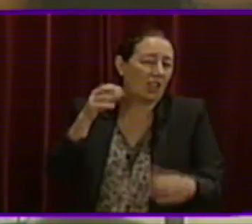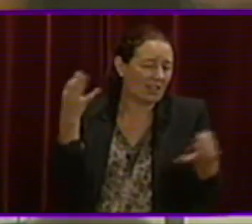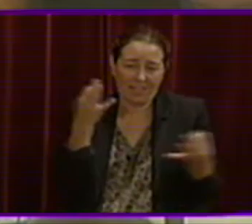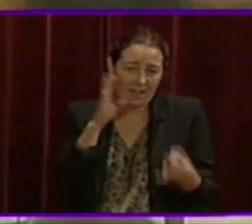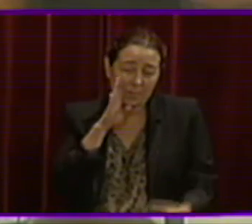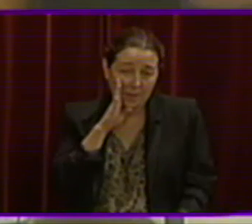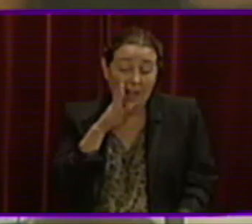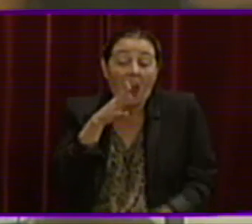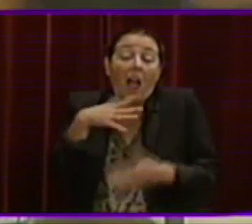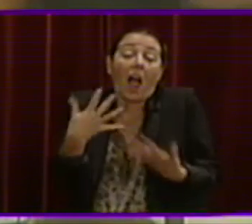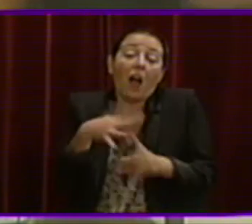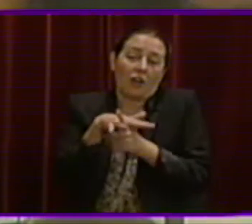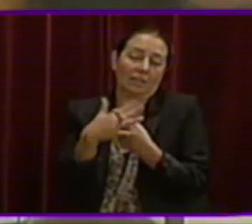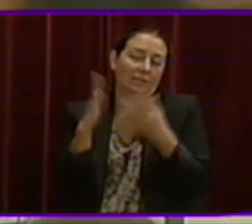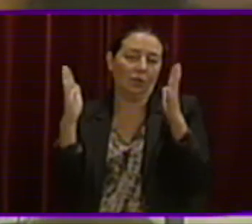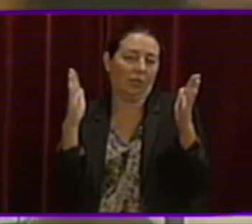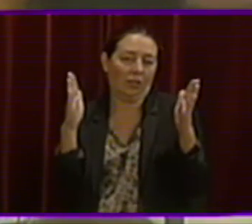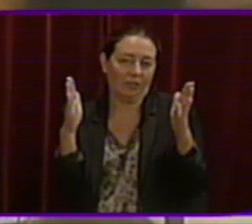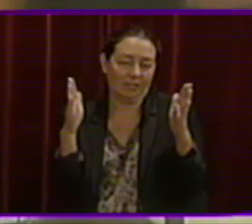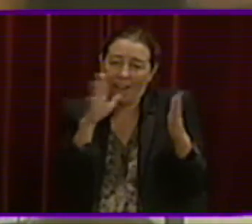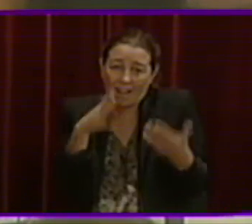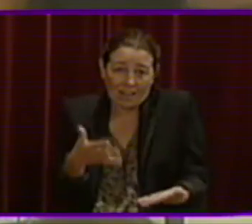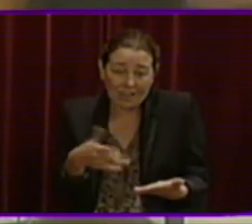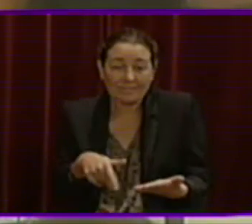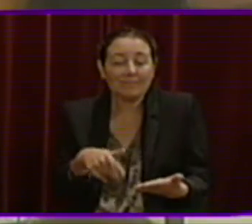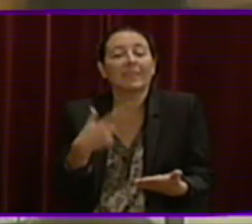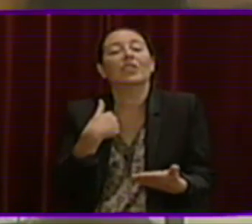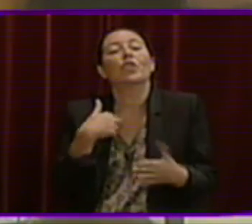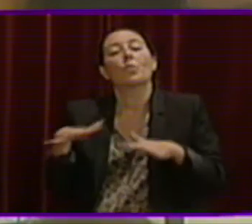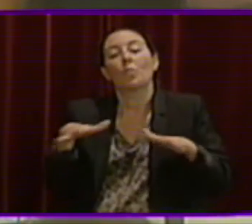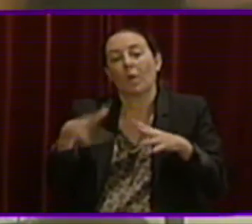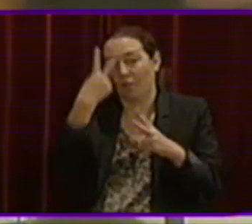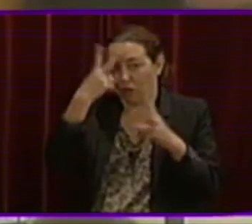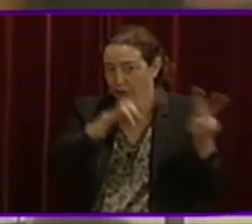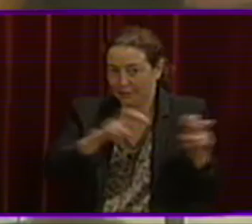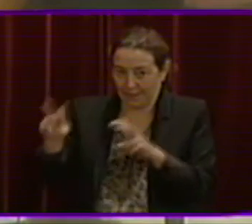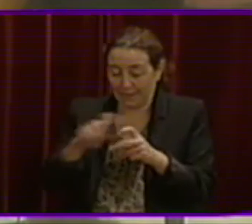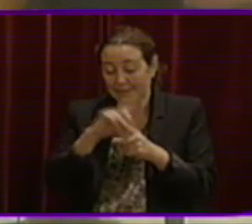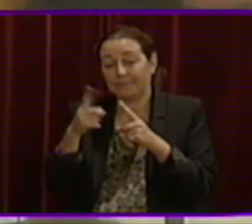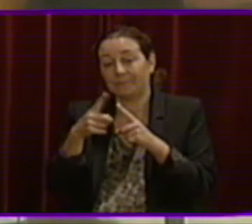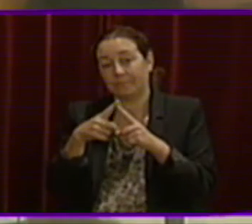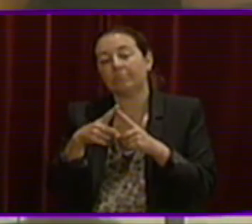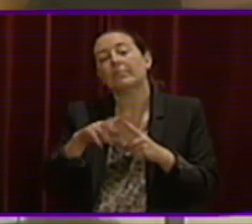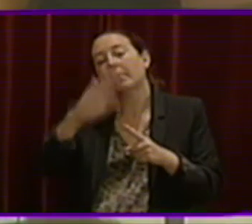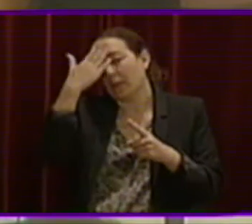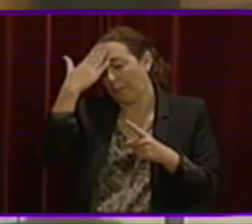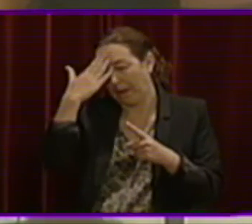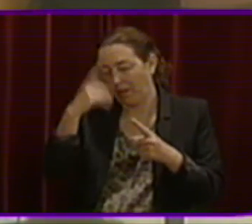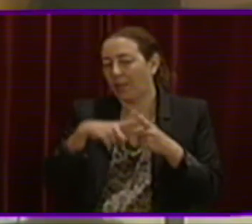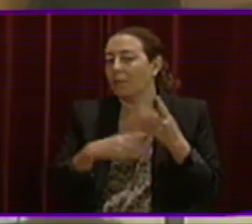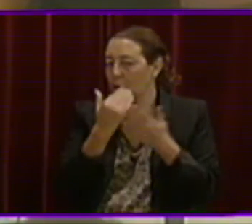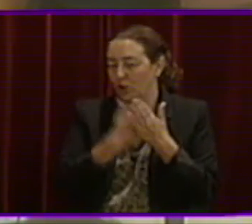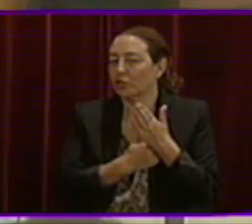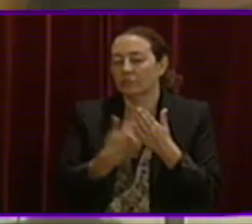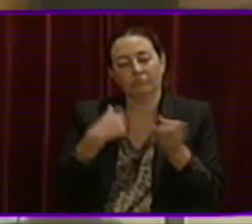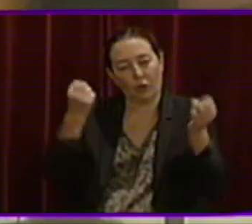aquesta és la situació que en aquest moment, a dia d'avui, tenim. Per tant, nosaltres no la veiem en dos elements. Nosaltres, a principis, les tenim, que no acceptem